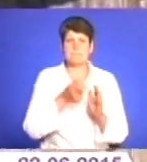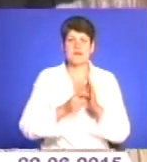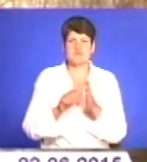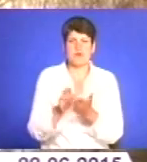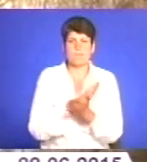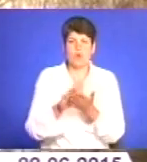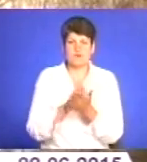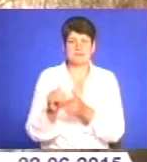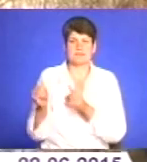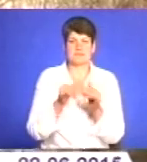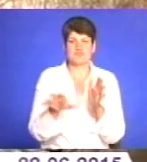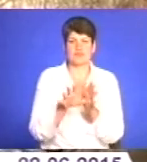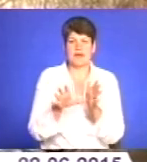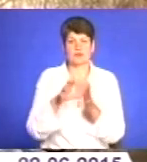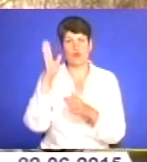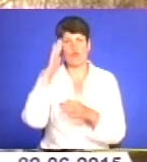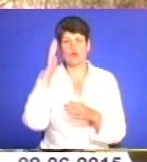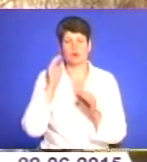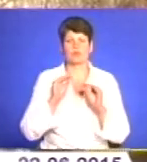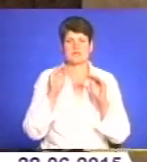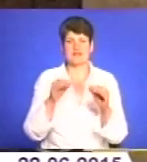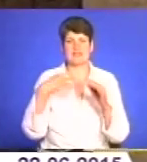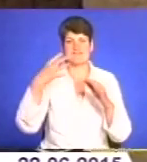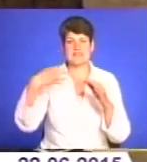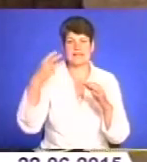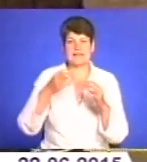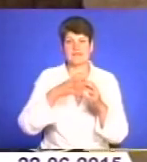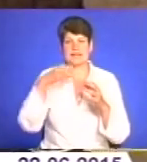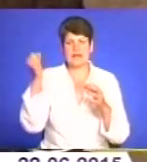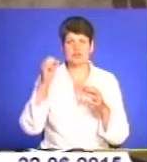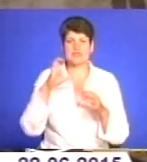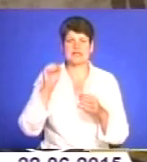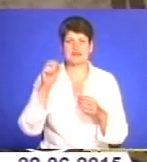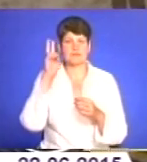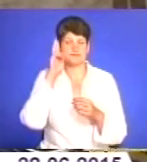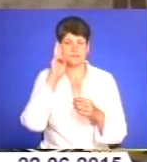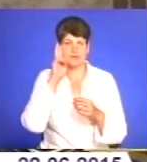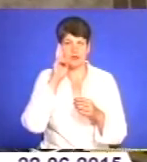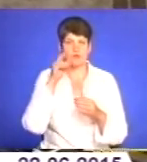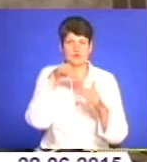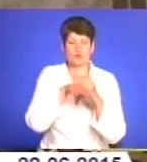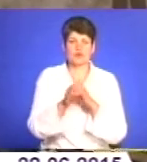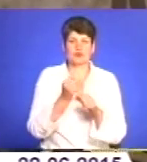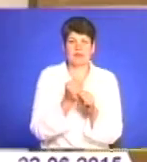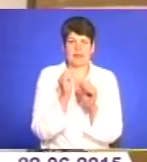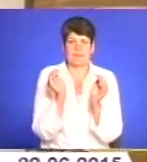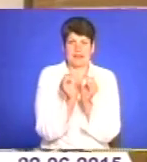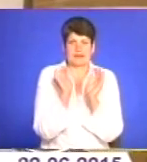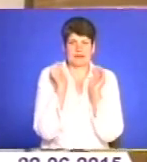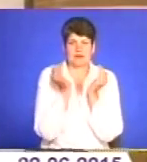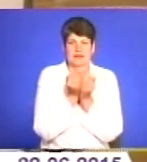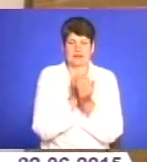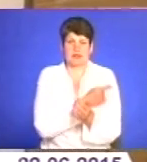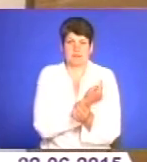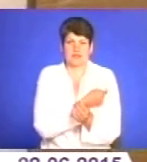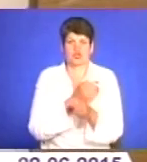прибрали, забезпечили електрикою та водою, встановили вентиляцію та санвузол. У сховищі розташували невеличкий ізолятор та медсанчастину